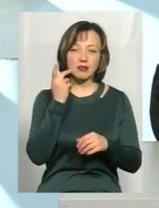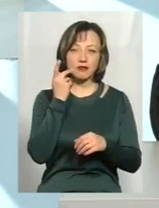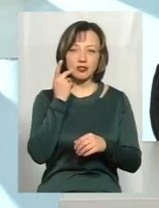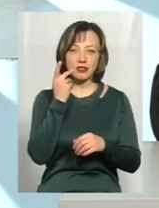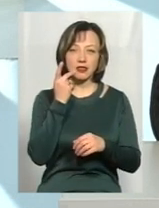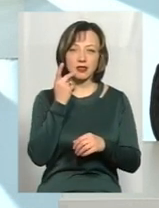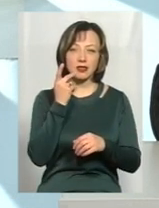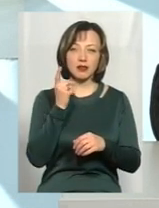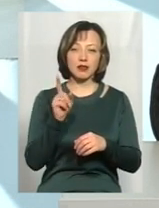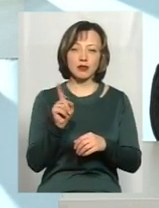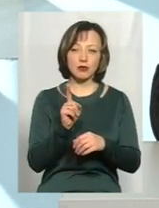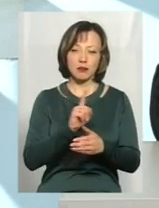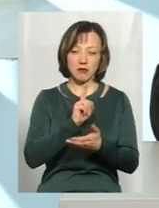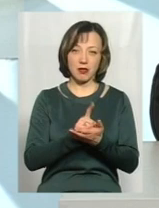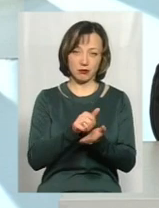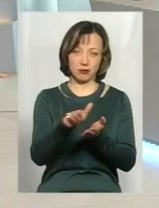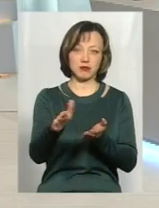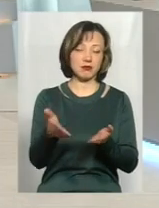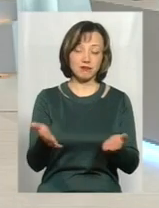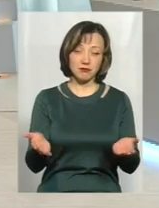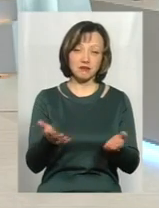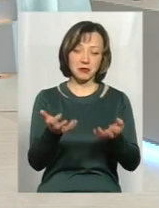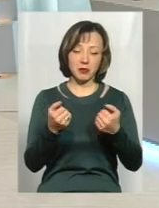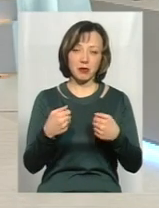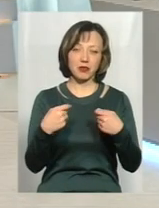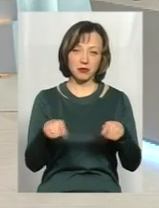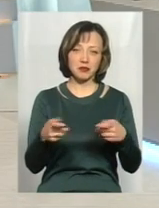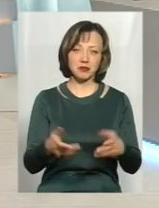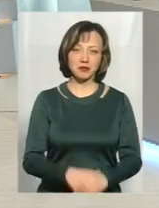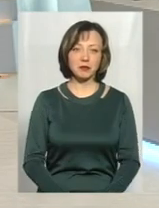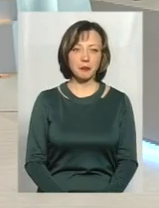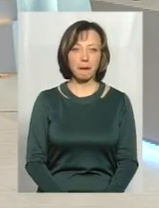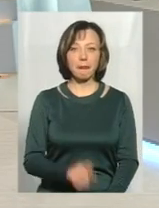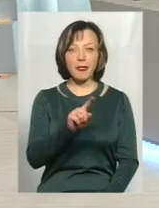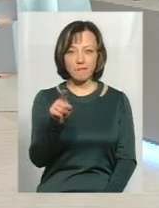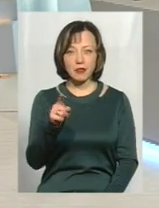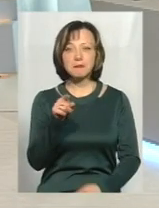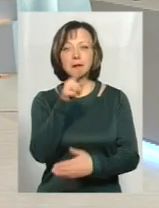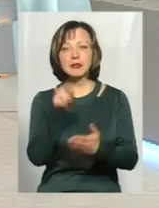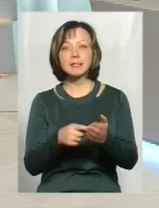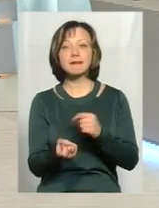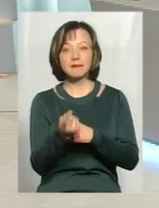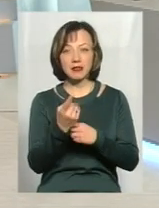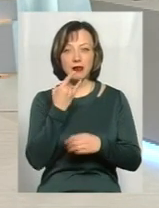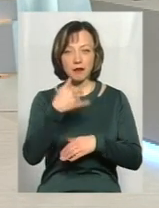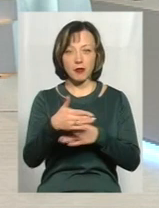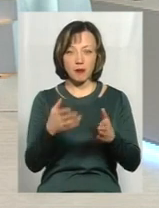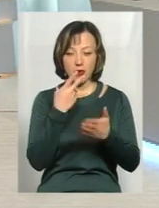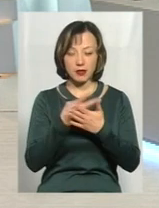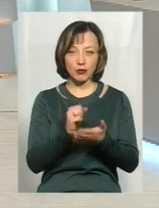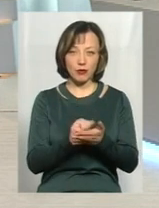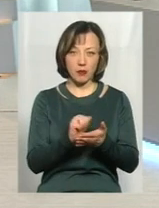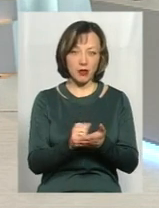займають ту позицію, яку би мали займати. А вони мають запитувати в людей, звідки в них акумулятор, показати